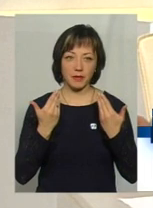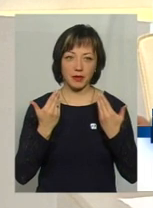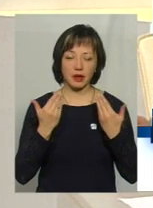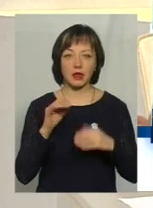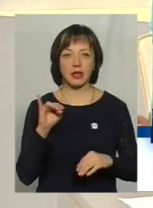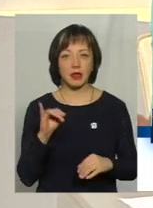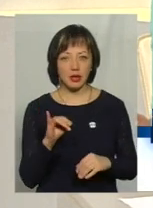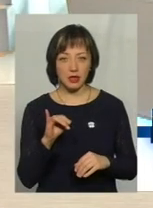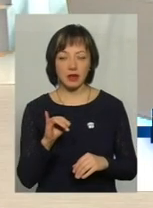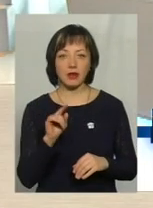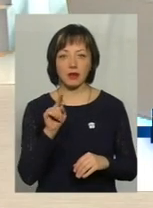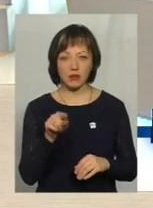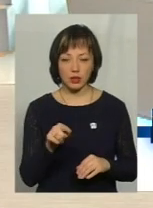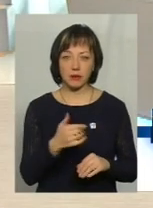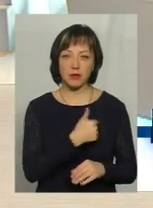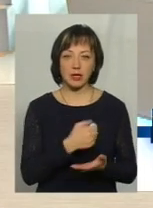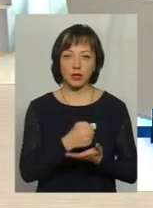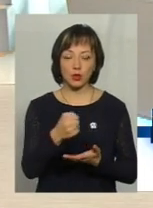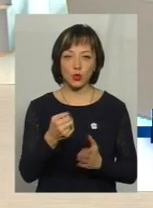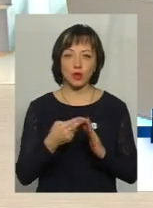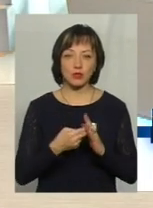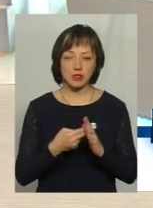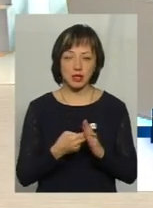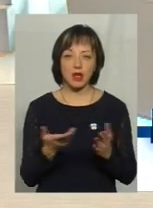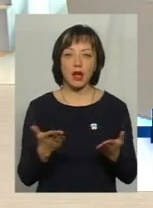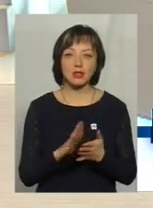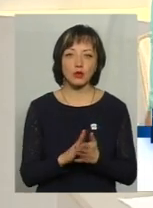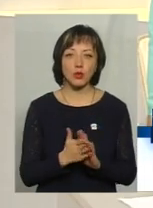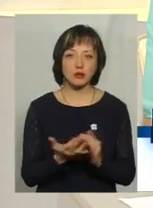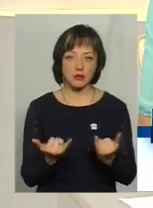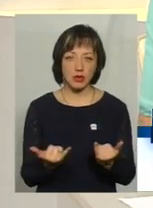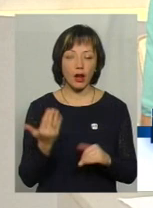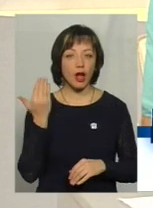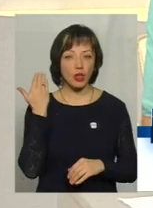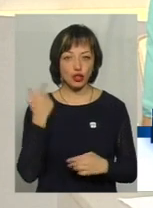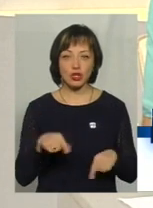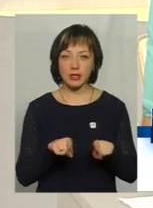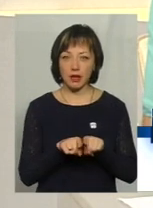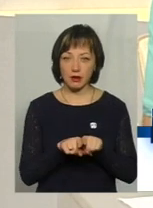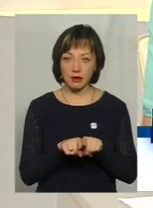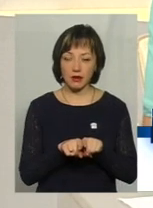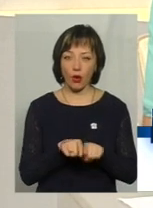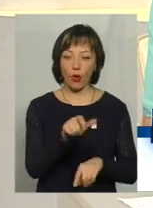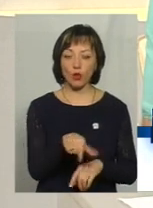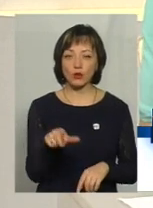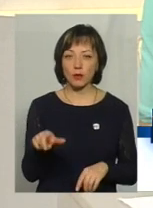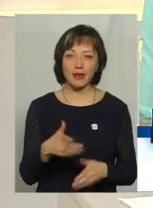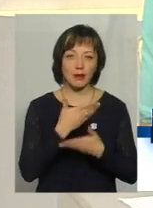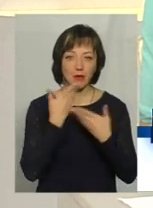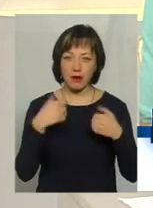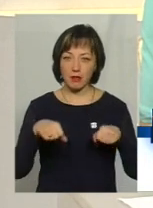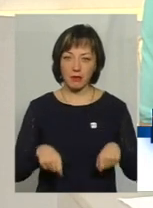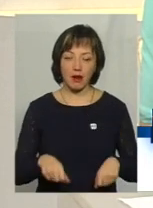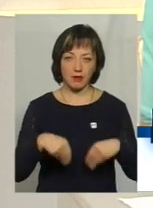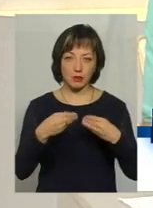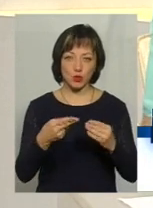І вони претендують на субсидію. Яка ситуація наразі? Раніше такі особи не мали права